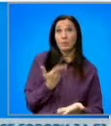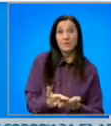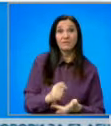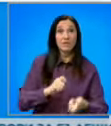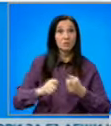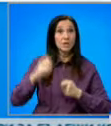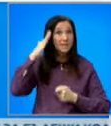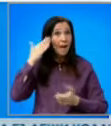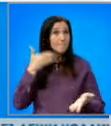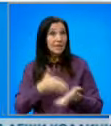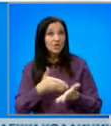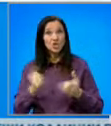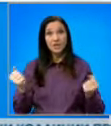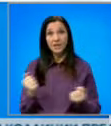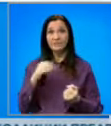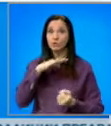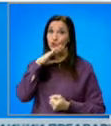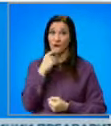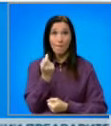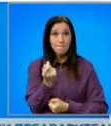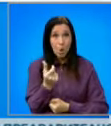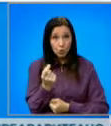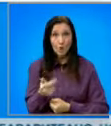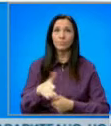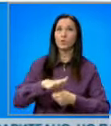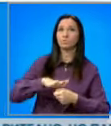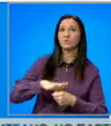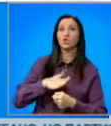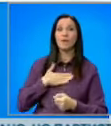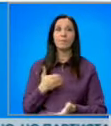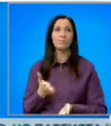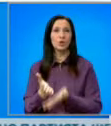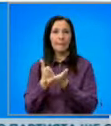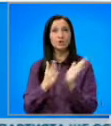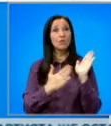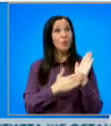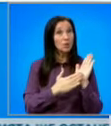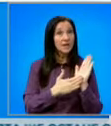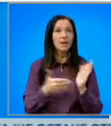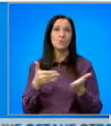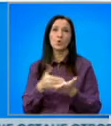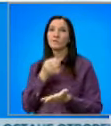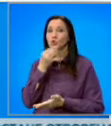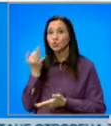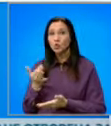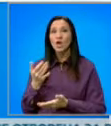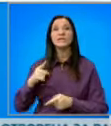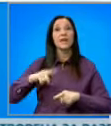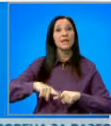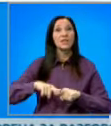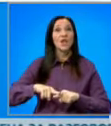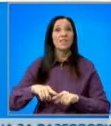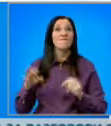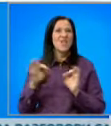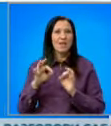страна мотивите за действията си достатъчно подробно за да обосноват, че имат подкрепащи доказателства. В противен случай федералните съдилища